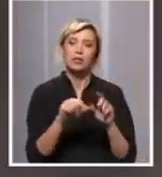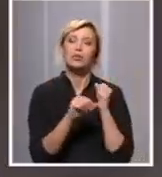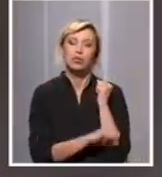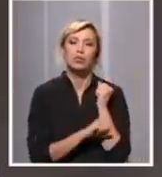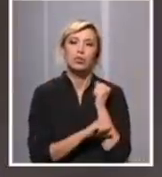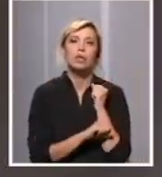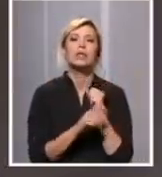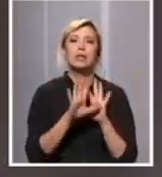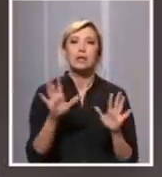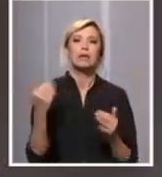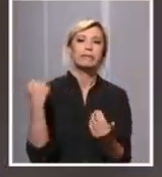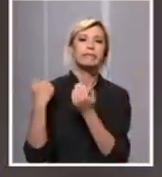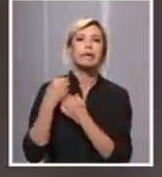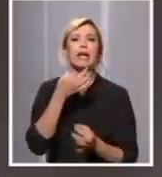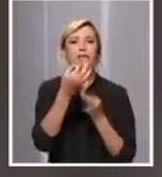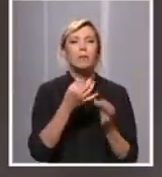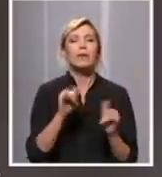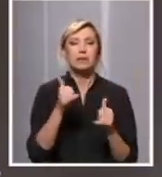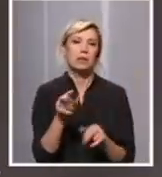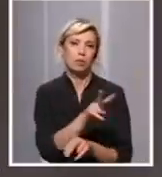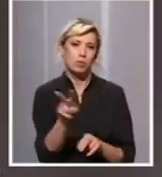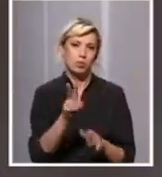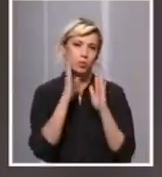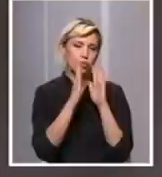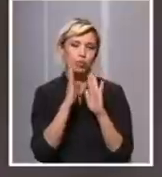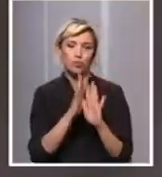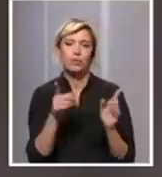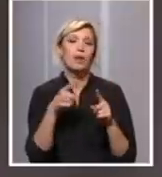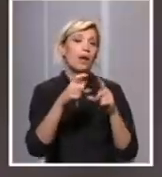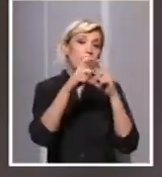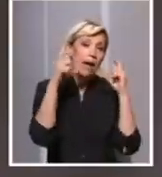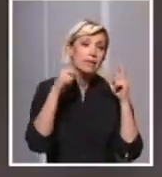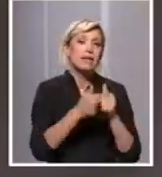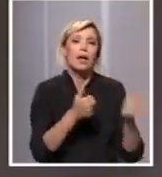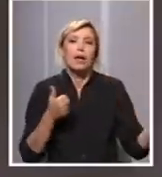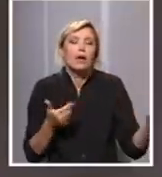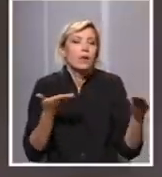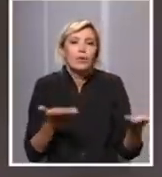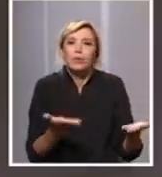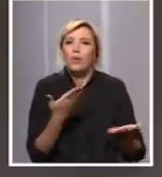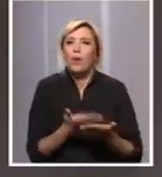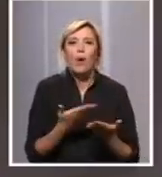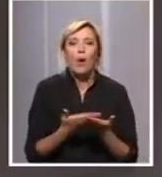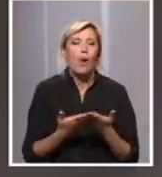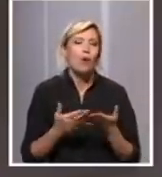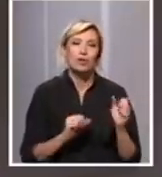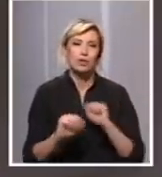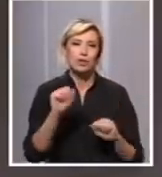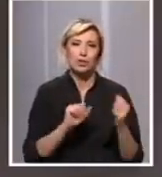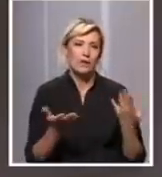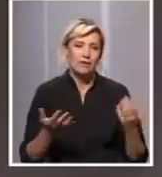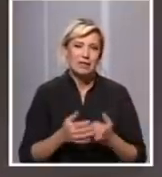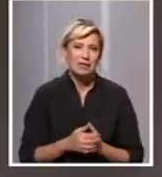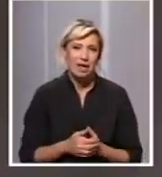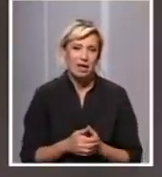jedni i drugi poštuju mere. Tako da i tu se opet sve svodi na maske i na distancu. Jednostavno, taj segment